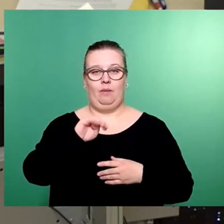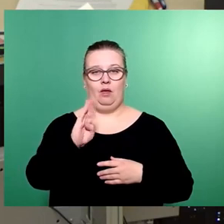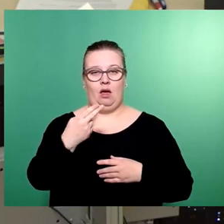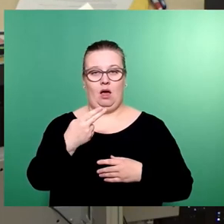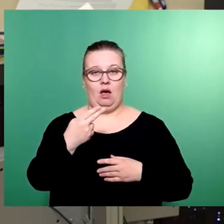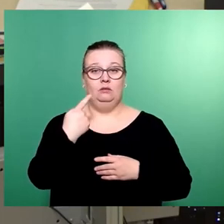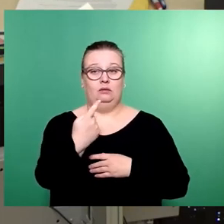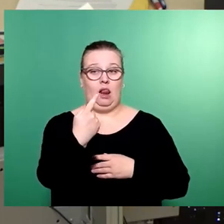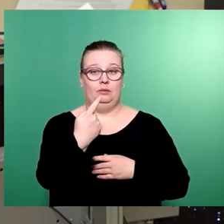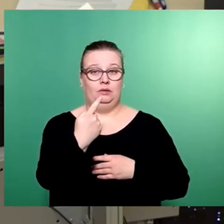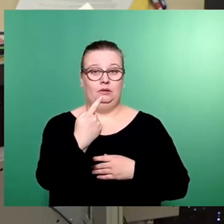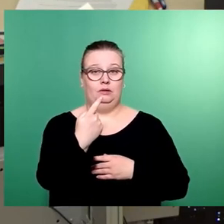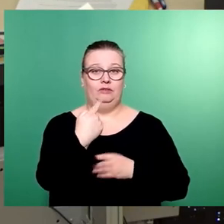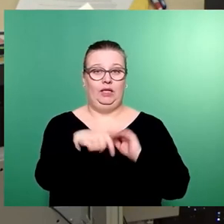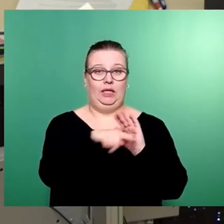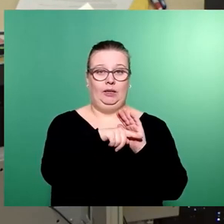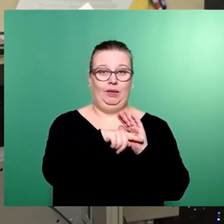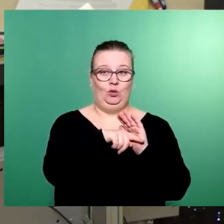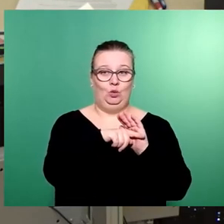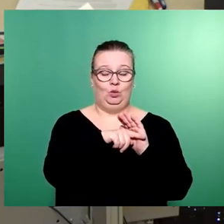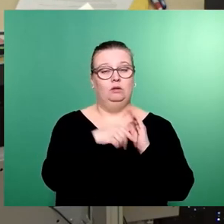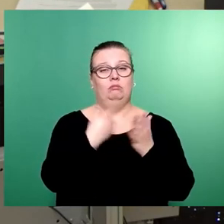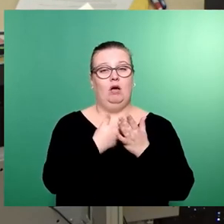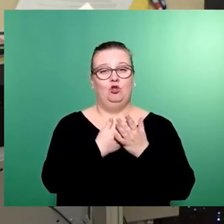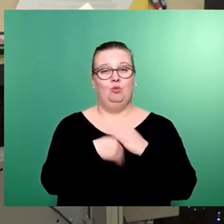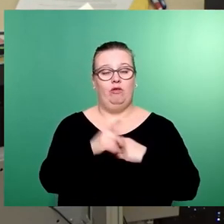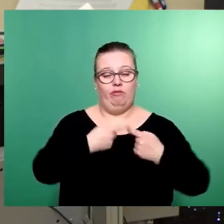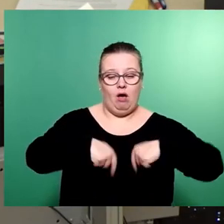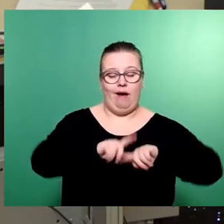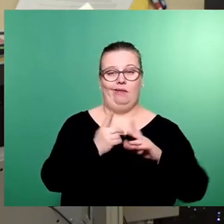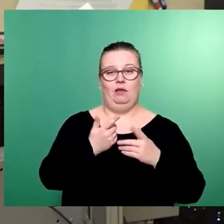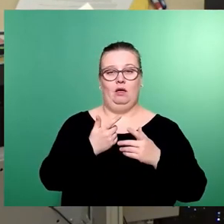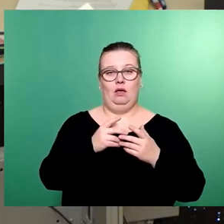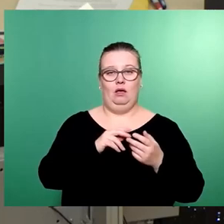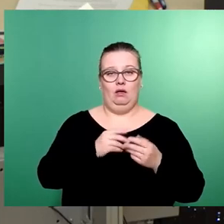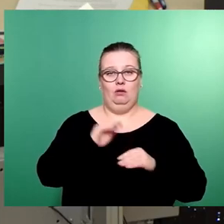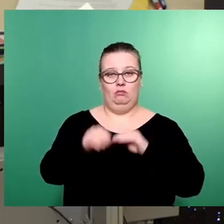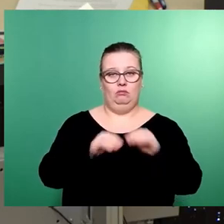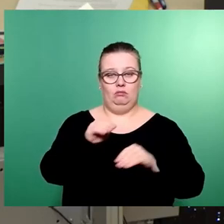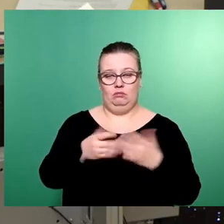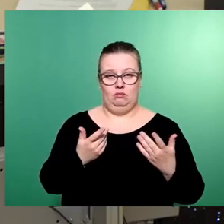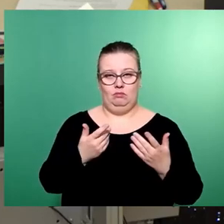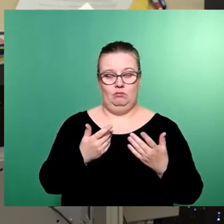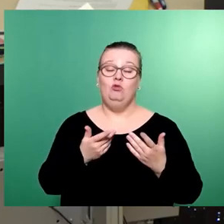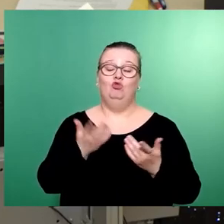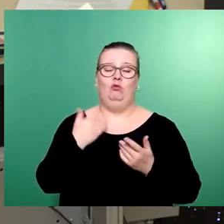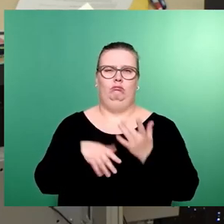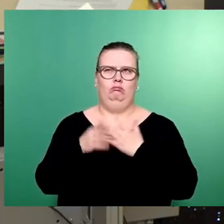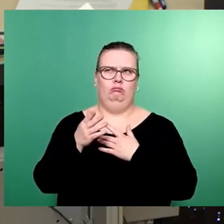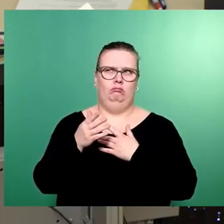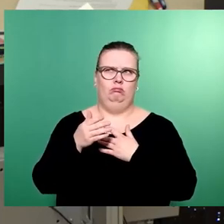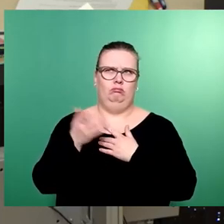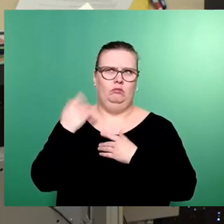ihrerseits Defizite auf zum Beispiel die Vereine, die Sportvereine umlegt. Das Thema hatten wir bereits im